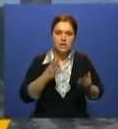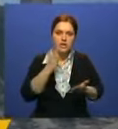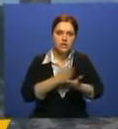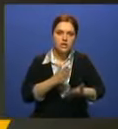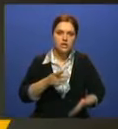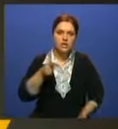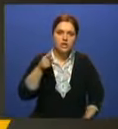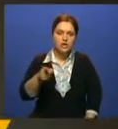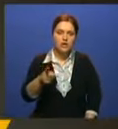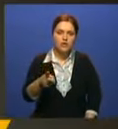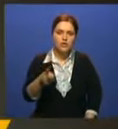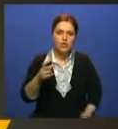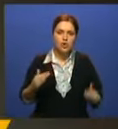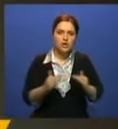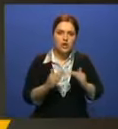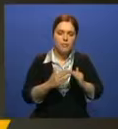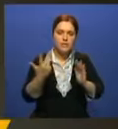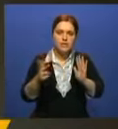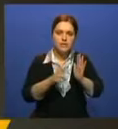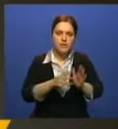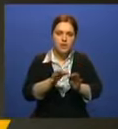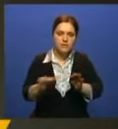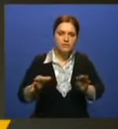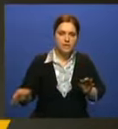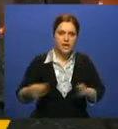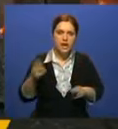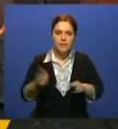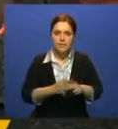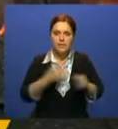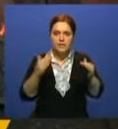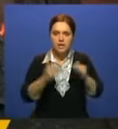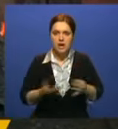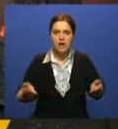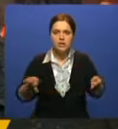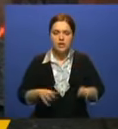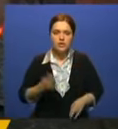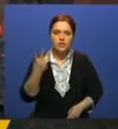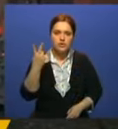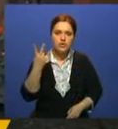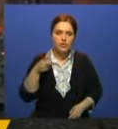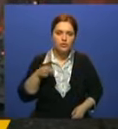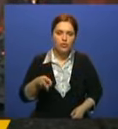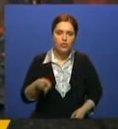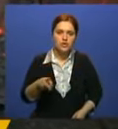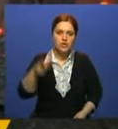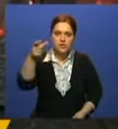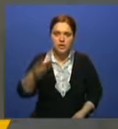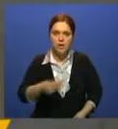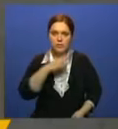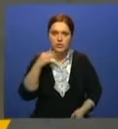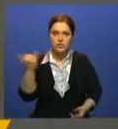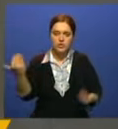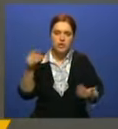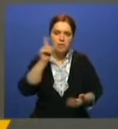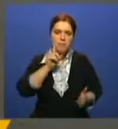сгорели порядка 1200 домов в 38 населённых пунктах. Без жилья остались более 2000 человек. Многие из